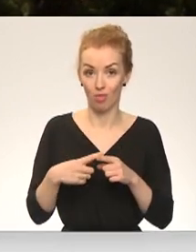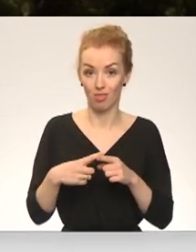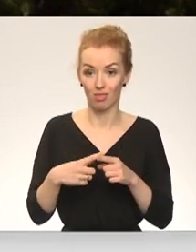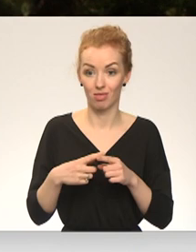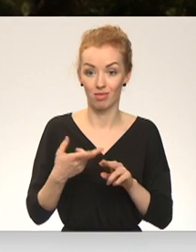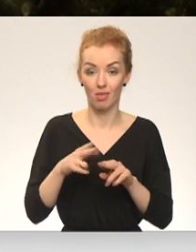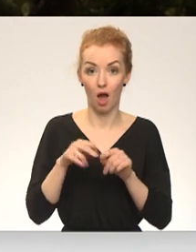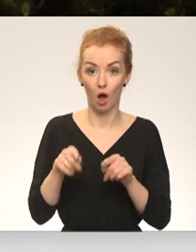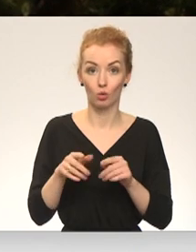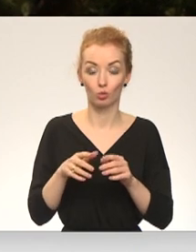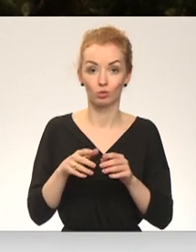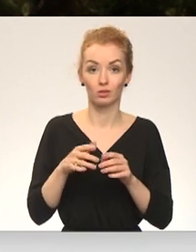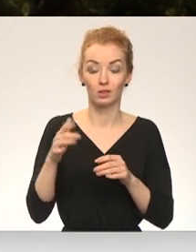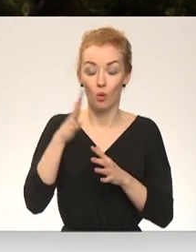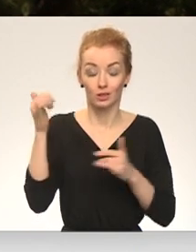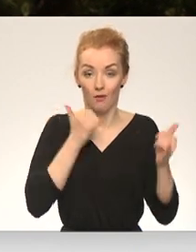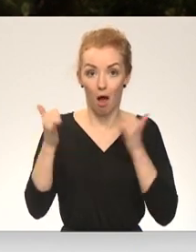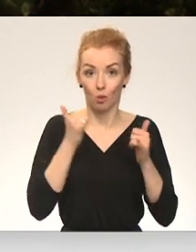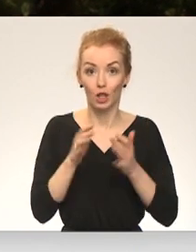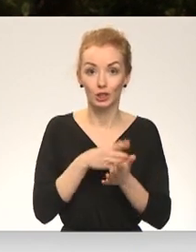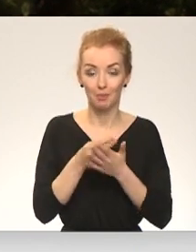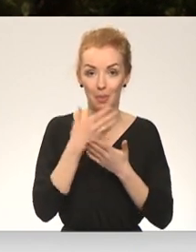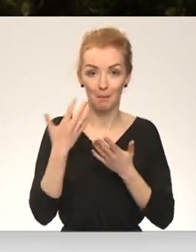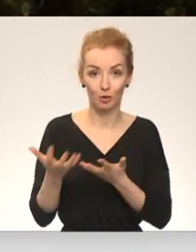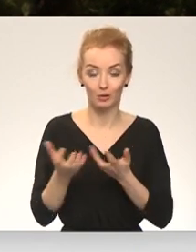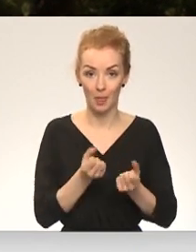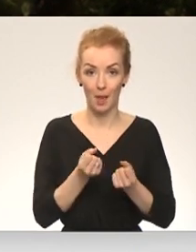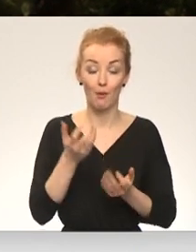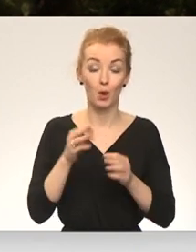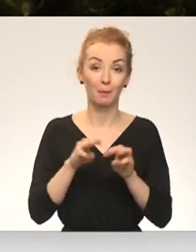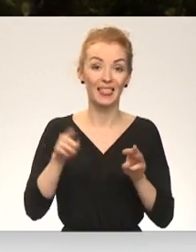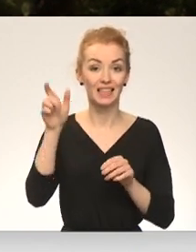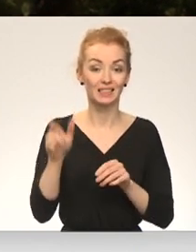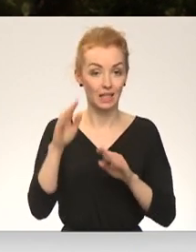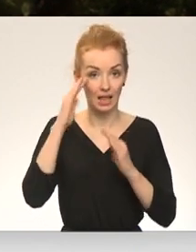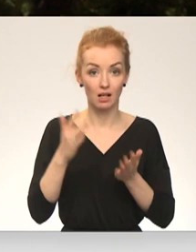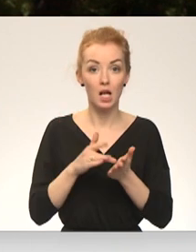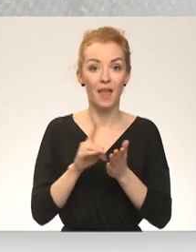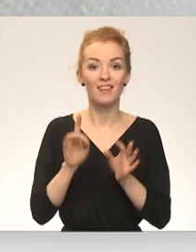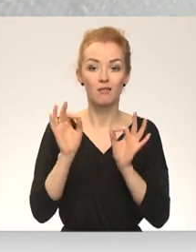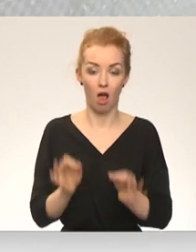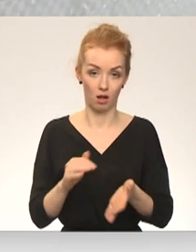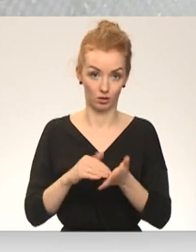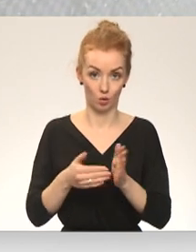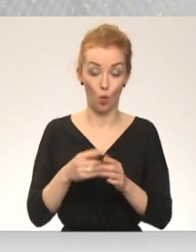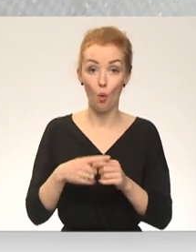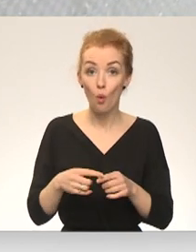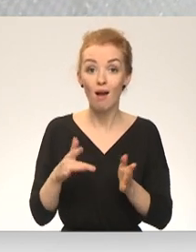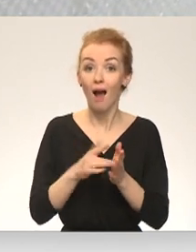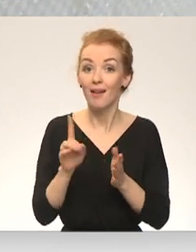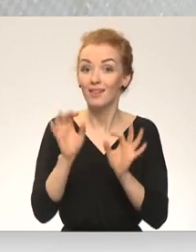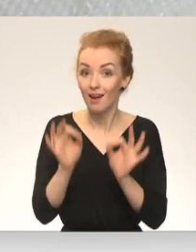tādu zvanu nebija saņēmis, jo iespējams, ministrs arī nebija informēts par reālo situāciju. Un reālā